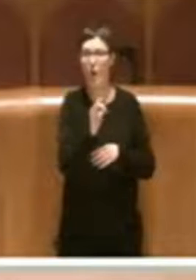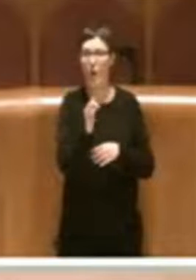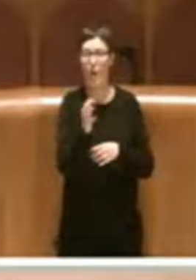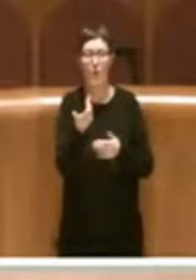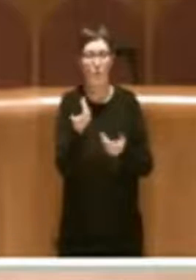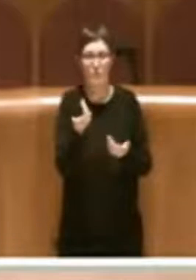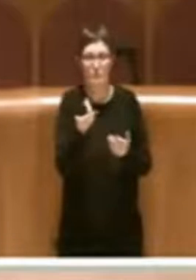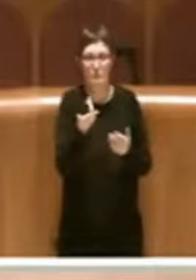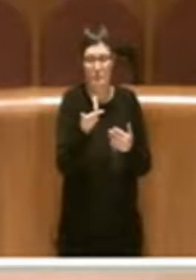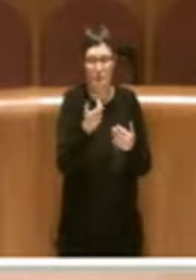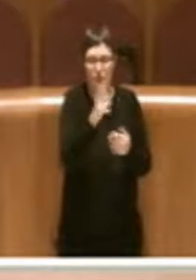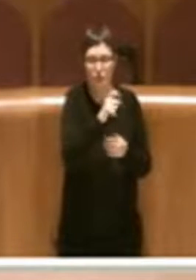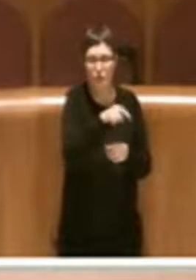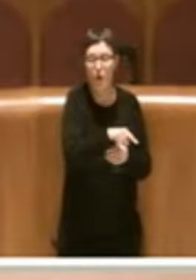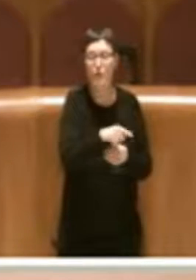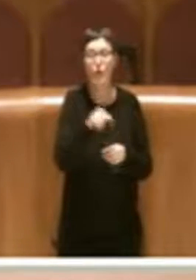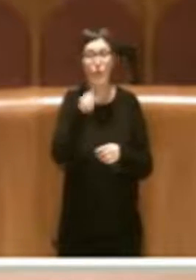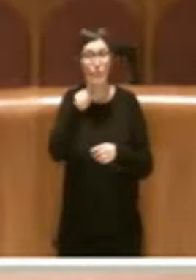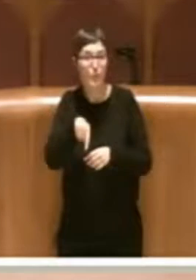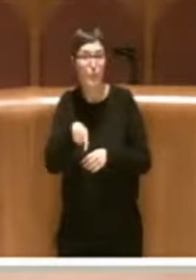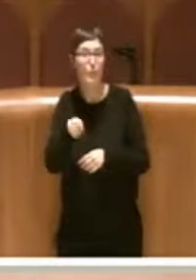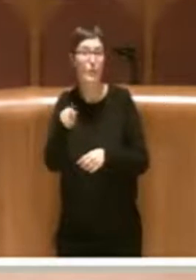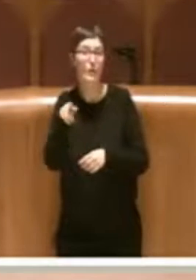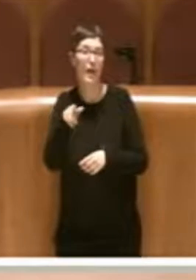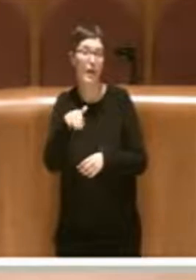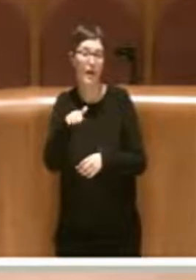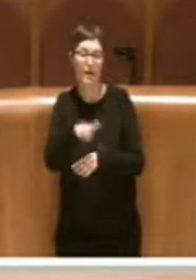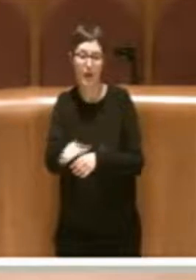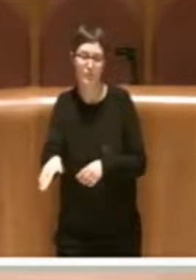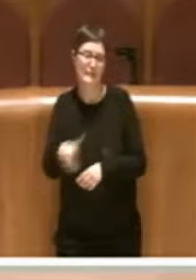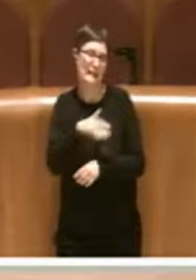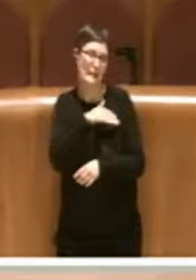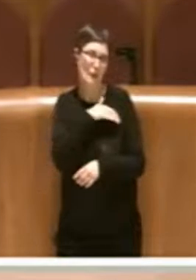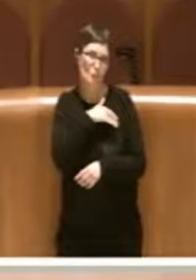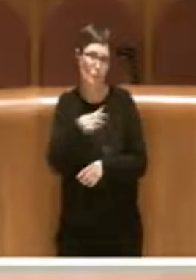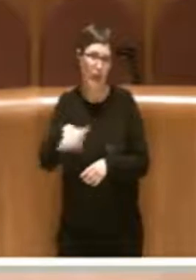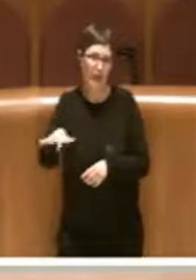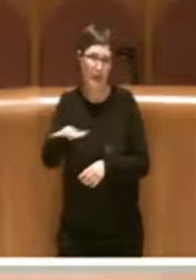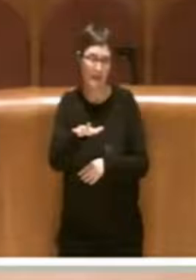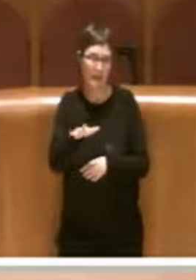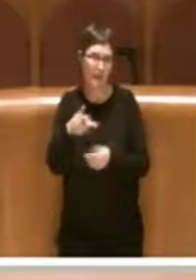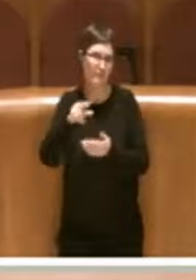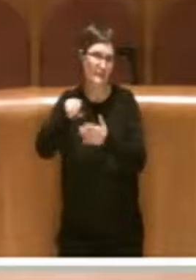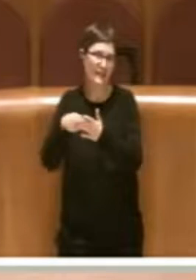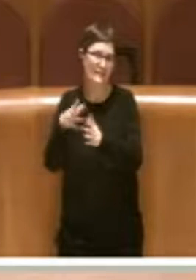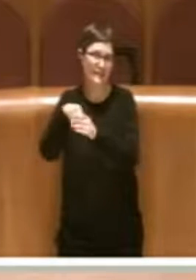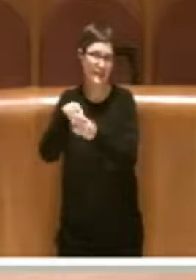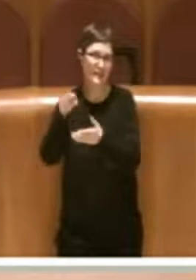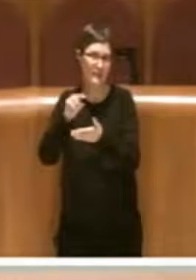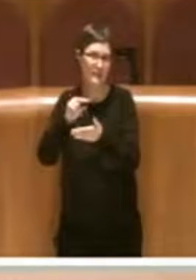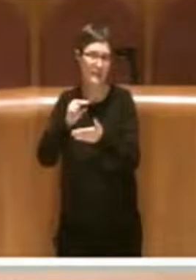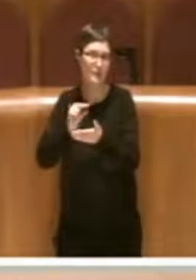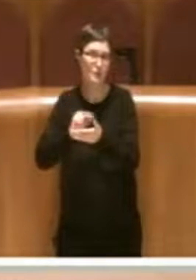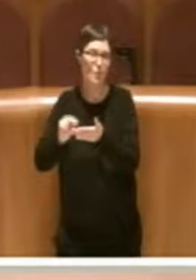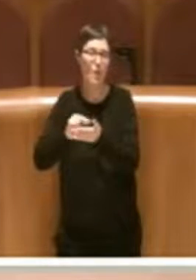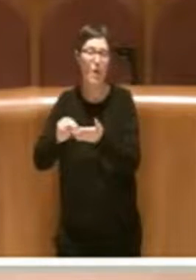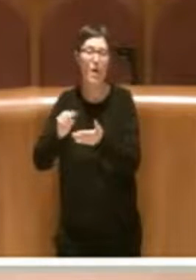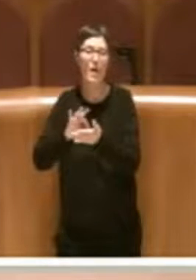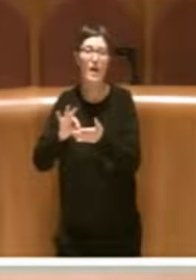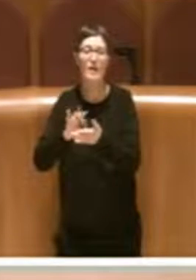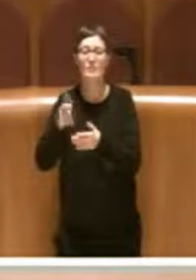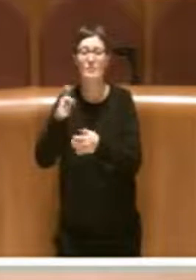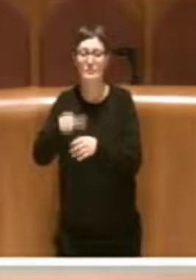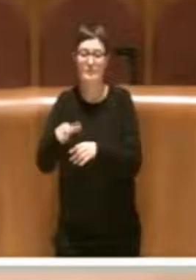utilizzano questi spazi ma anche i bambini che sono iscritti alle scuole durante l'ora di educazione fisica